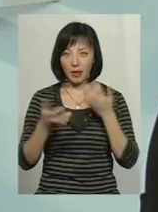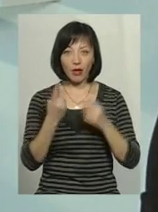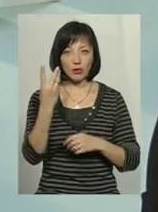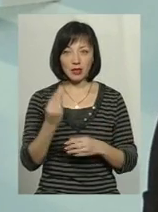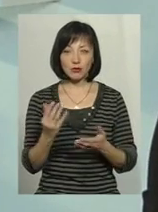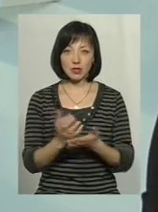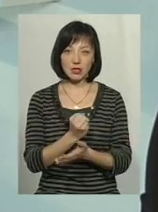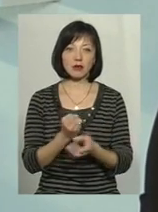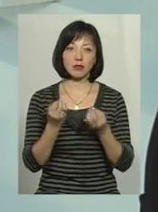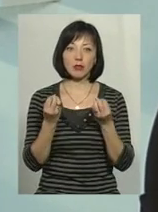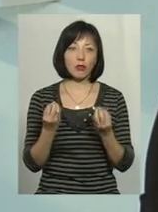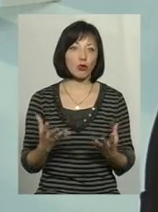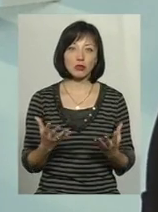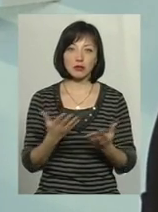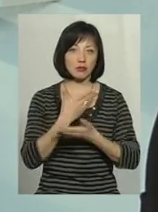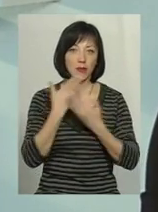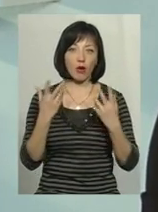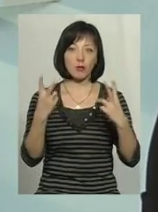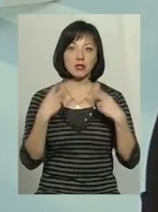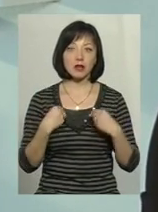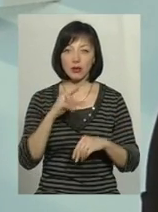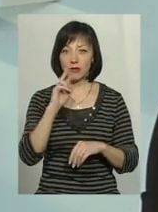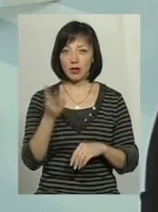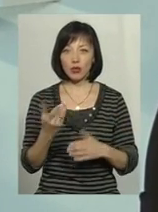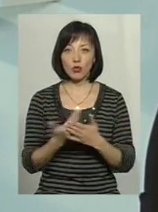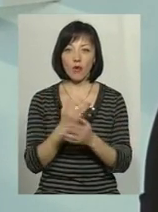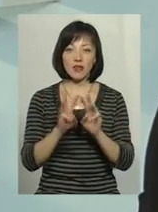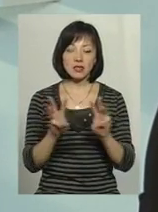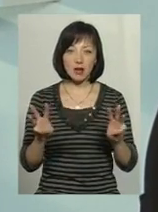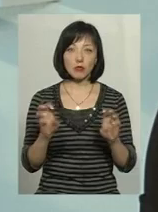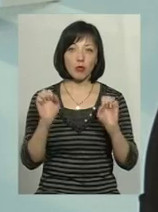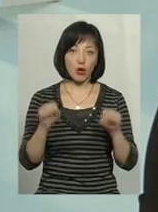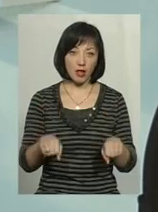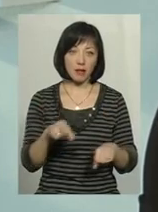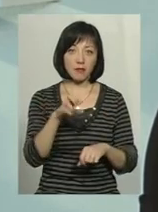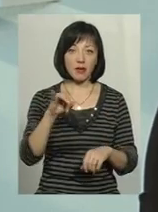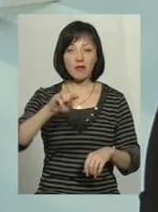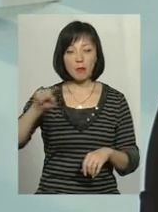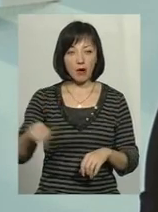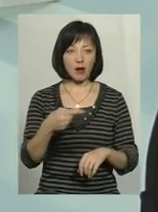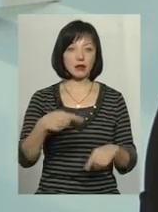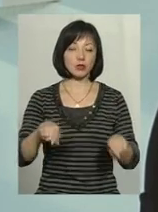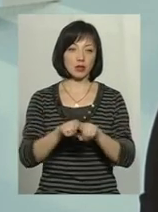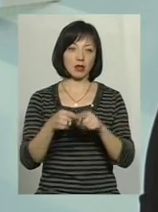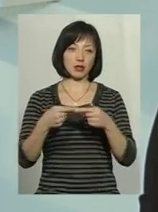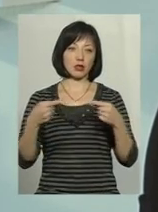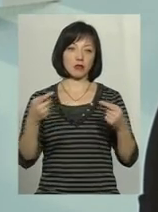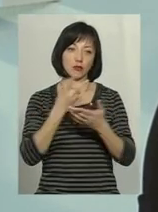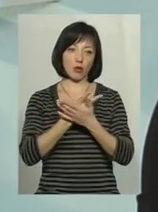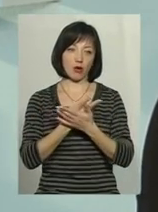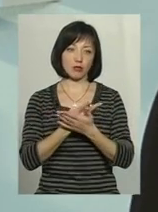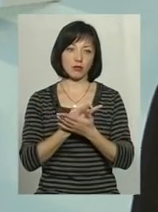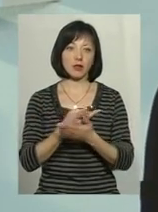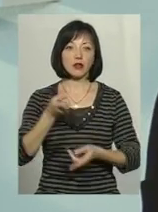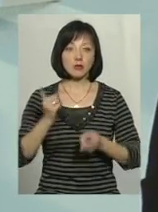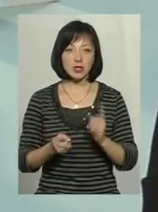Ну, простоти тої немає, нам обіцяють вже другий рік новий сайт, і тоді ми могли би вимагати отакі речі показувати,